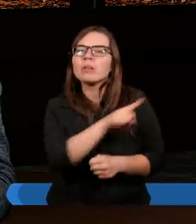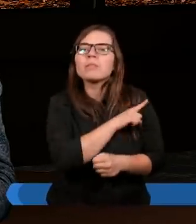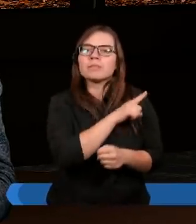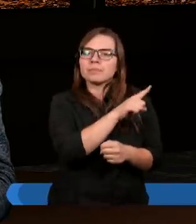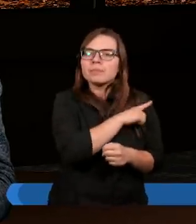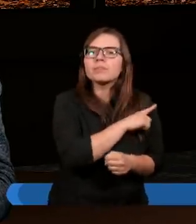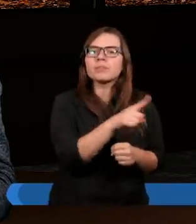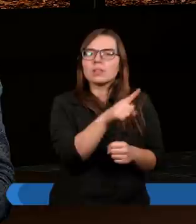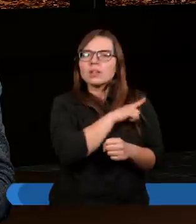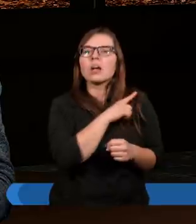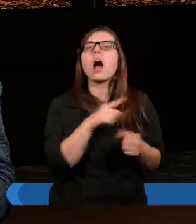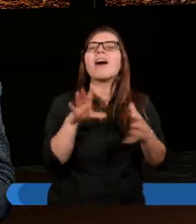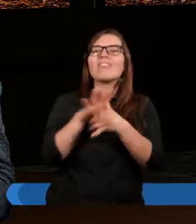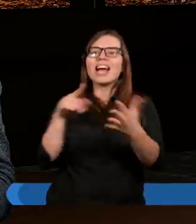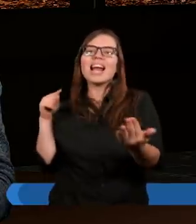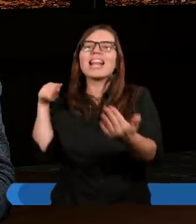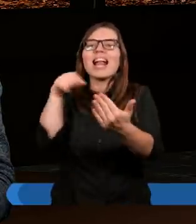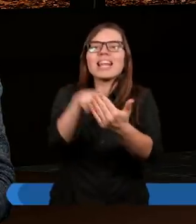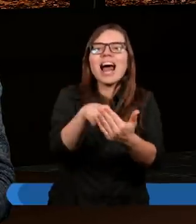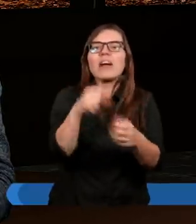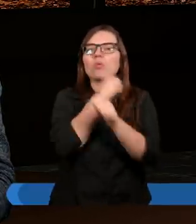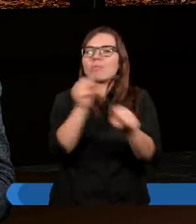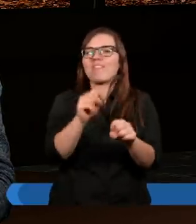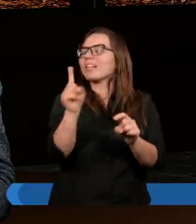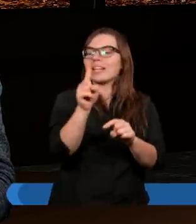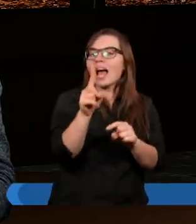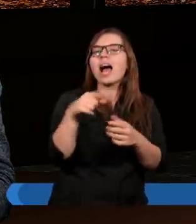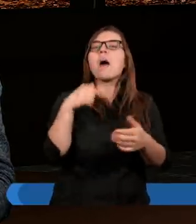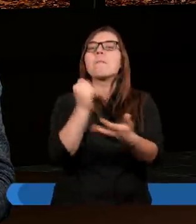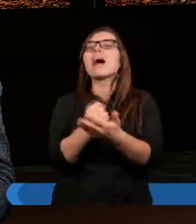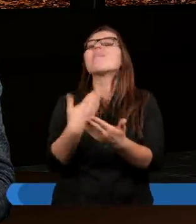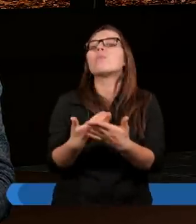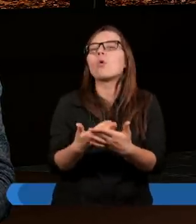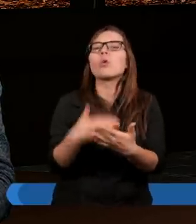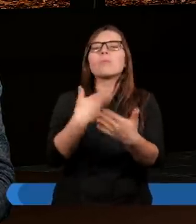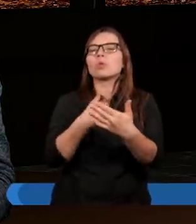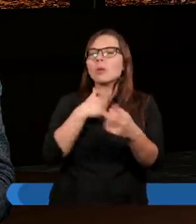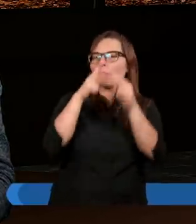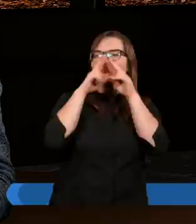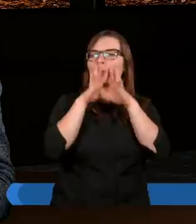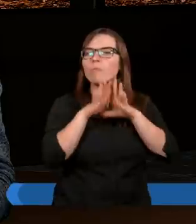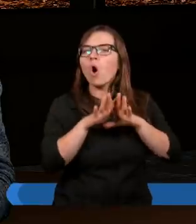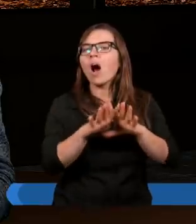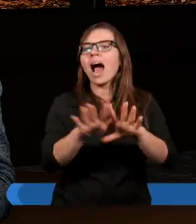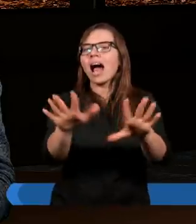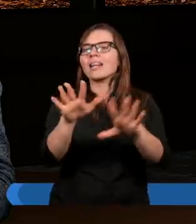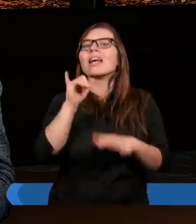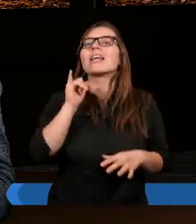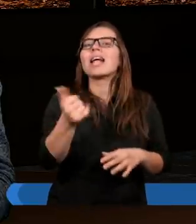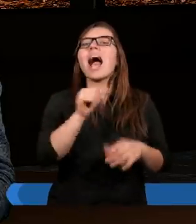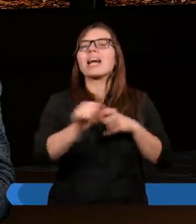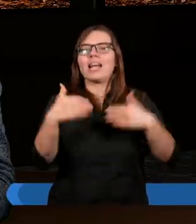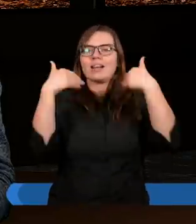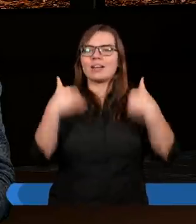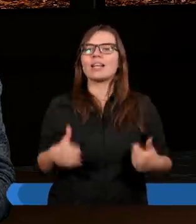je celem zbawienia. Prawo jest po to, żeby pokazać, jaki jest